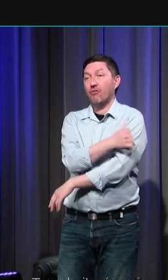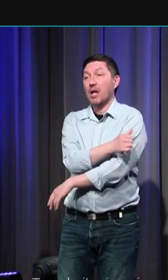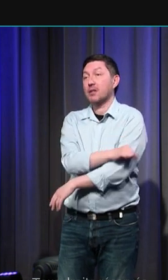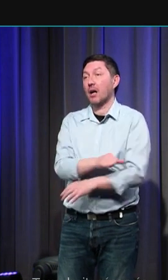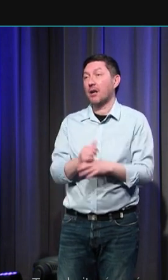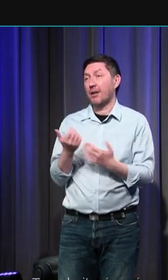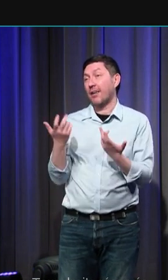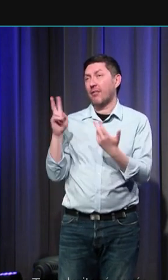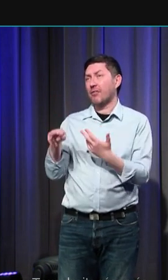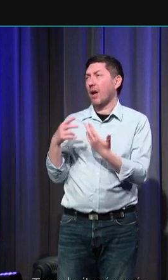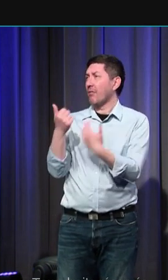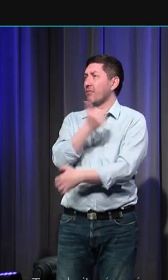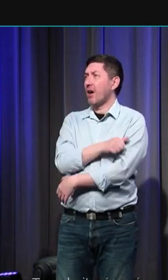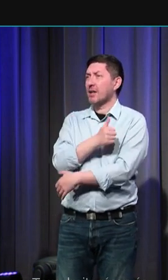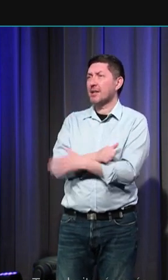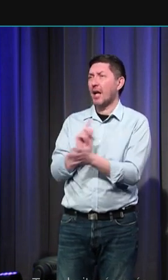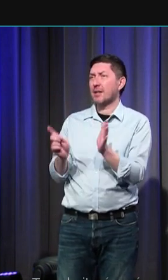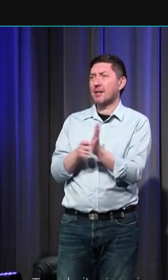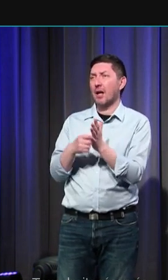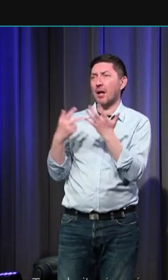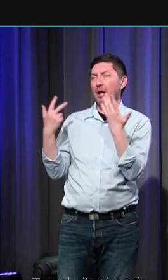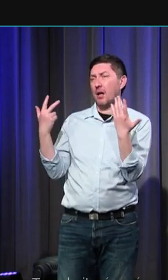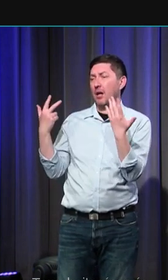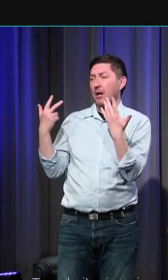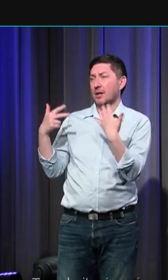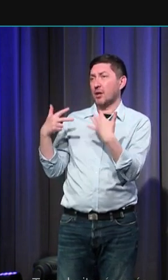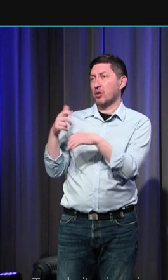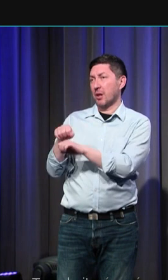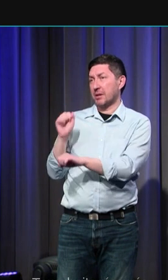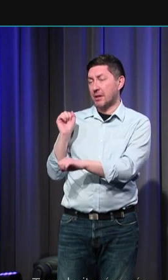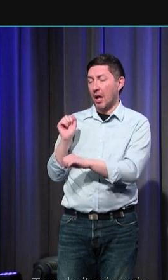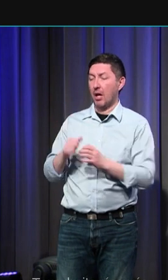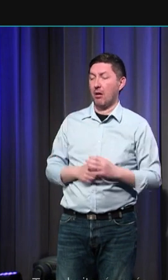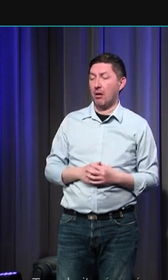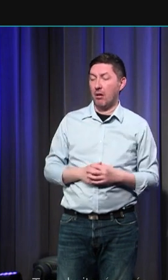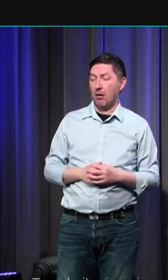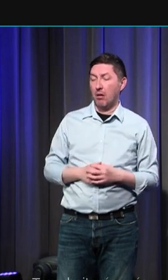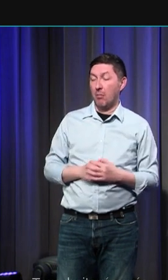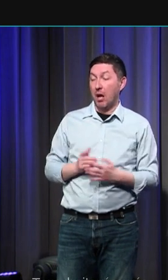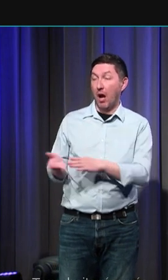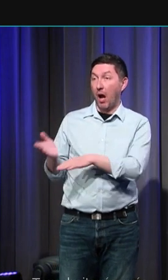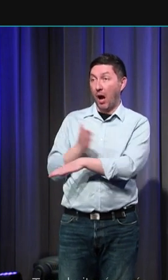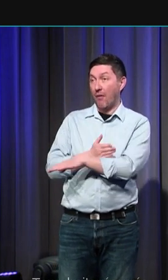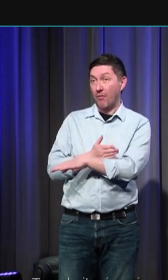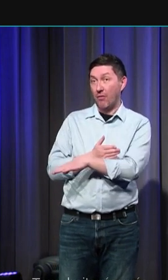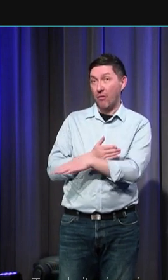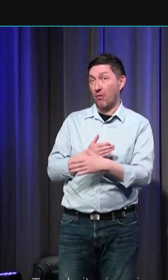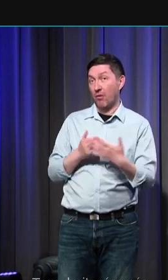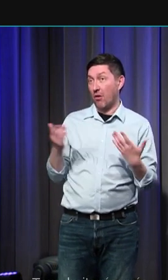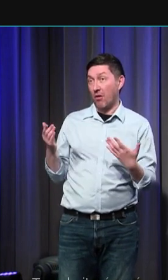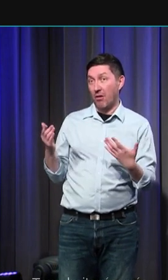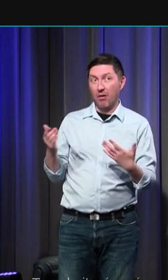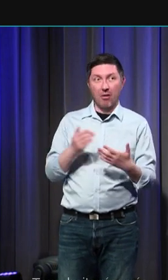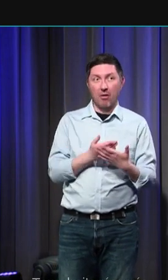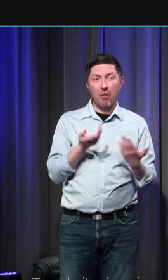date du 18e siècle à peu près Génère l'a inventé toutes les populations dites pré-génériennes connaissent